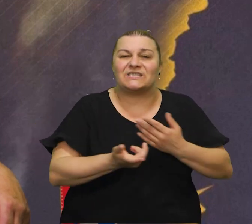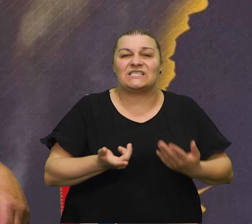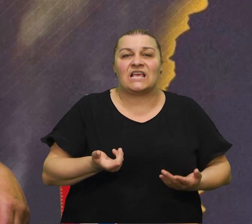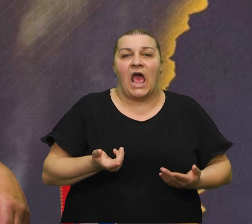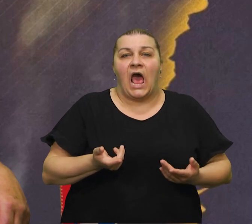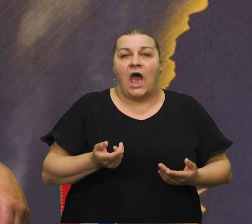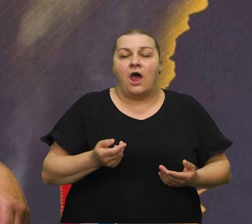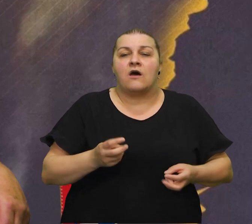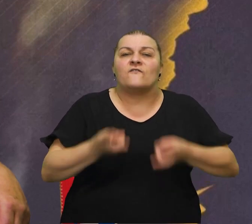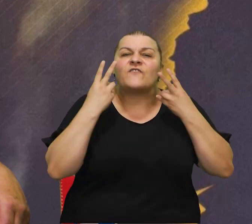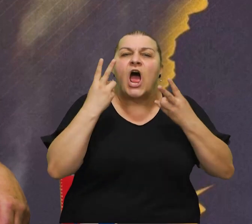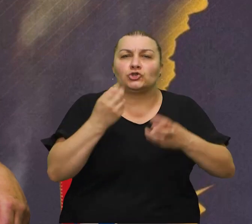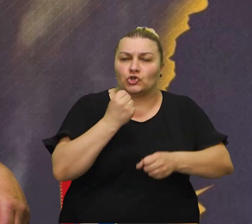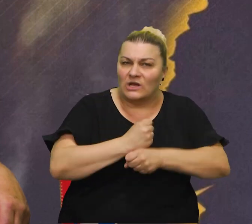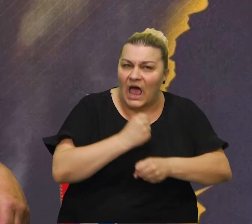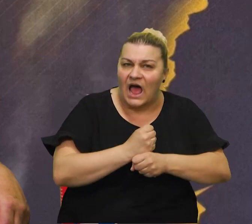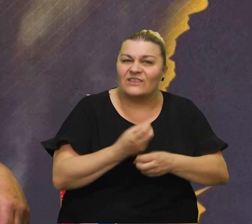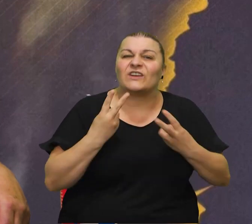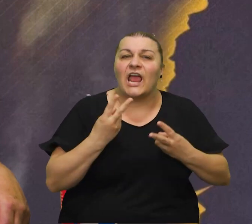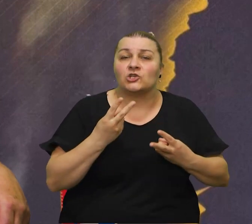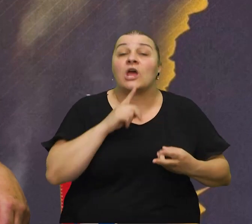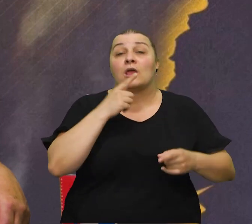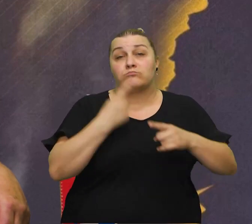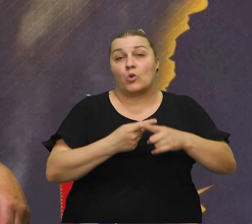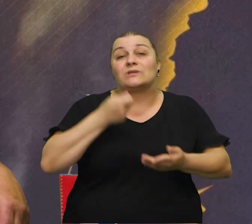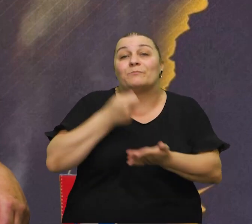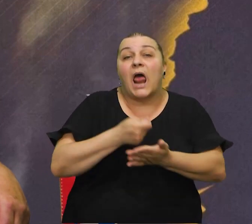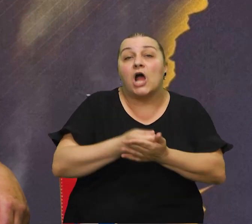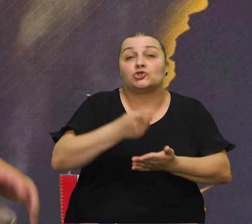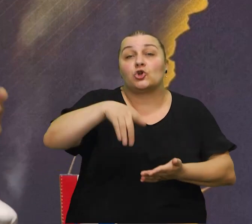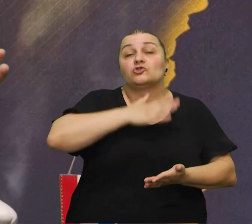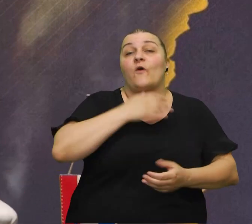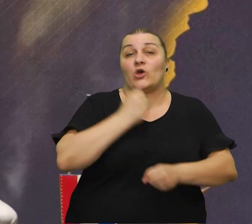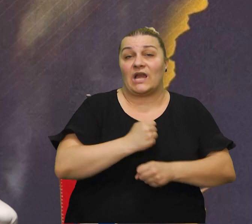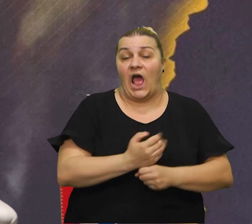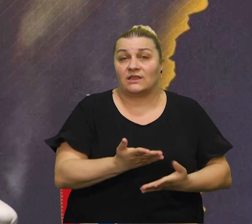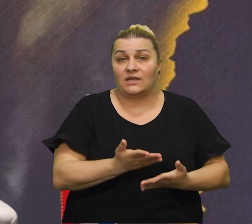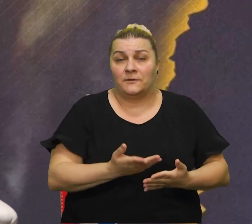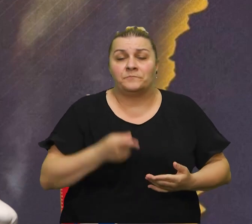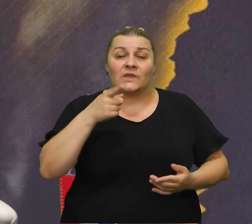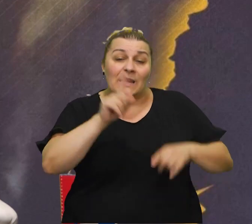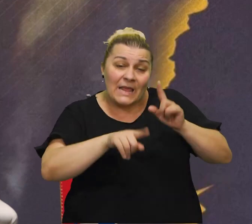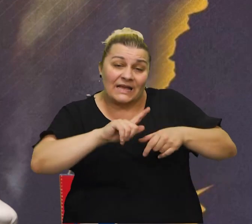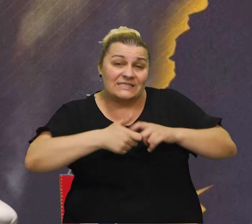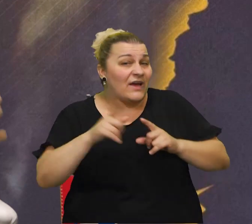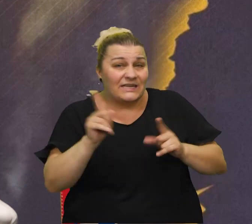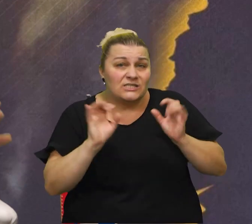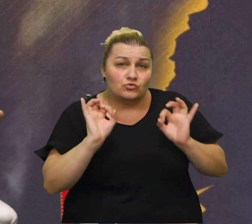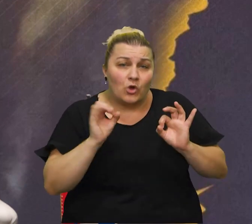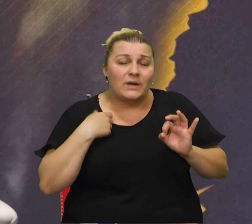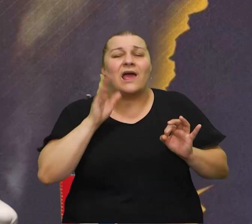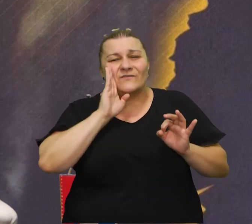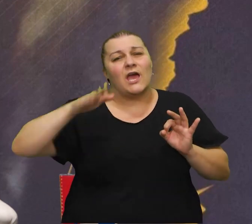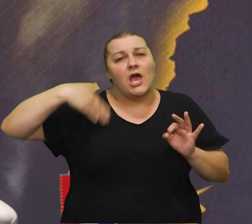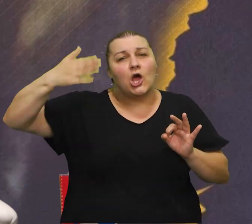i rad i da će biti plaćeno za to što se radi znači pučimo se ovo neke stvari nisu dobre ali vjerojatno da